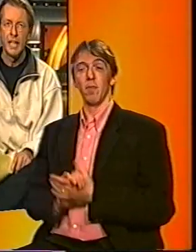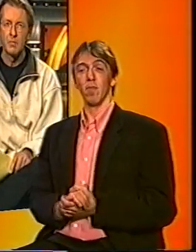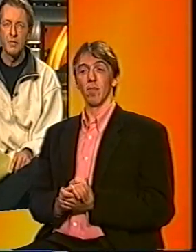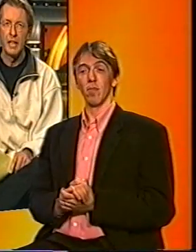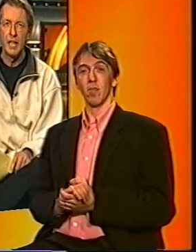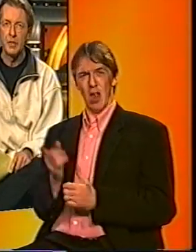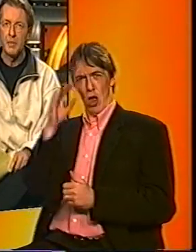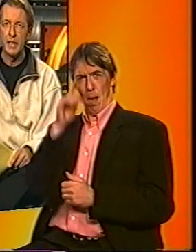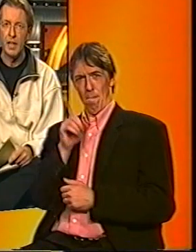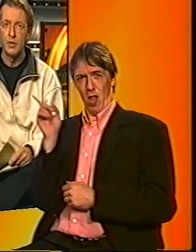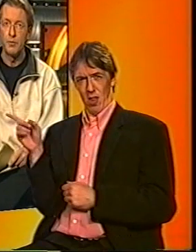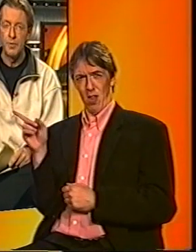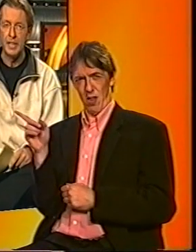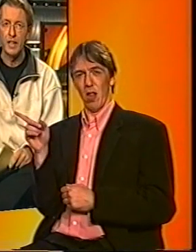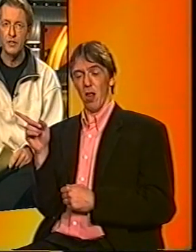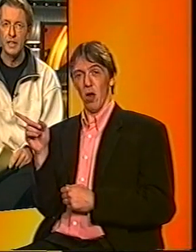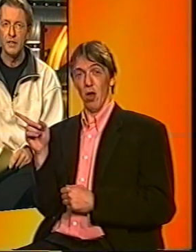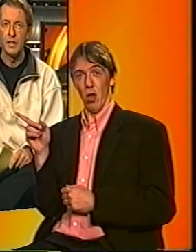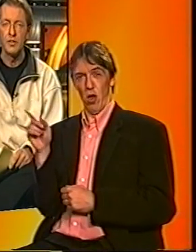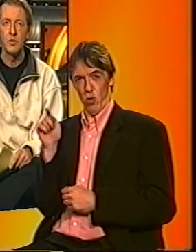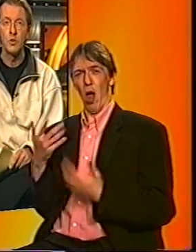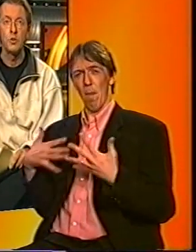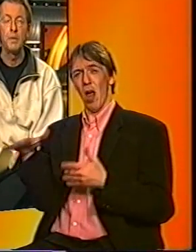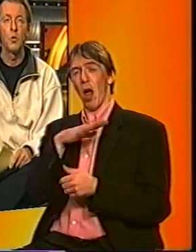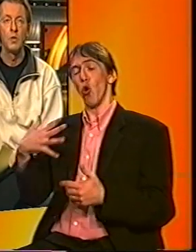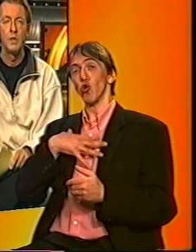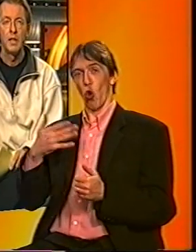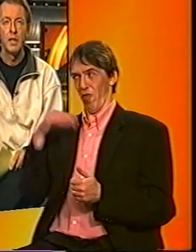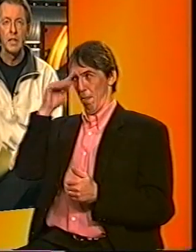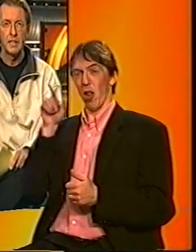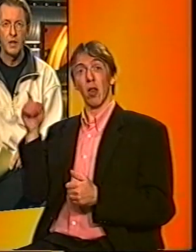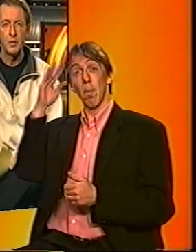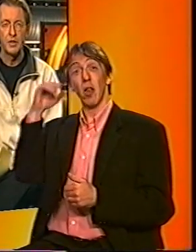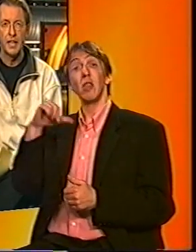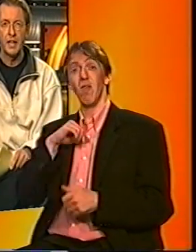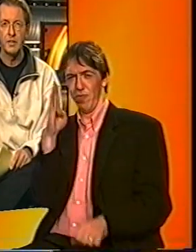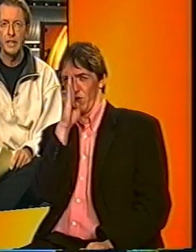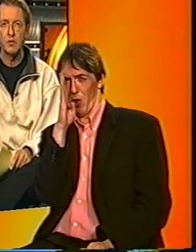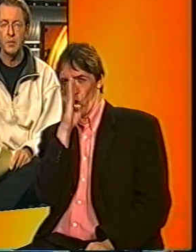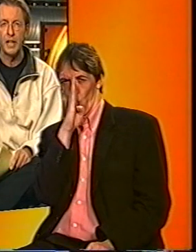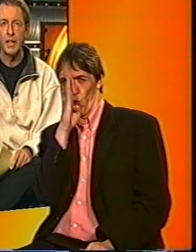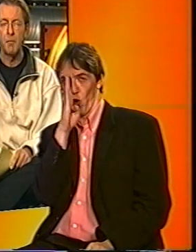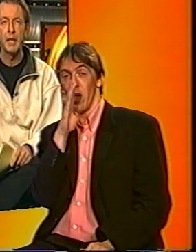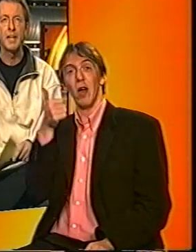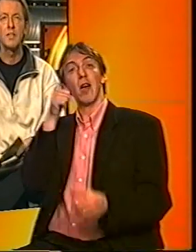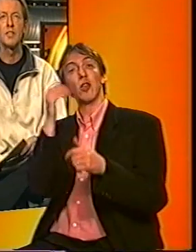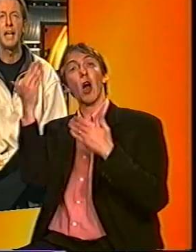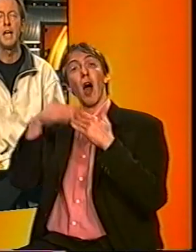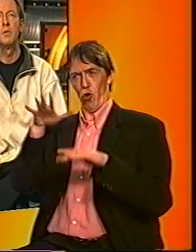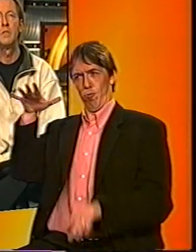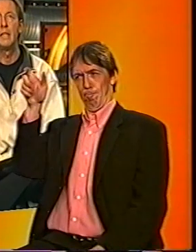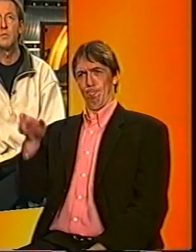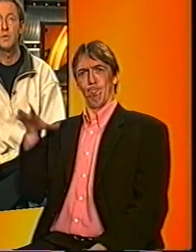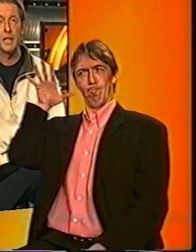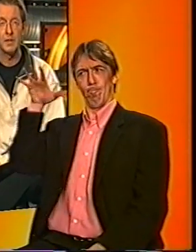Deze man heeft de Amerikanen flink laten schrikken. Het is een spion. Gisteravond is hij gearresteerd omdat hij Amerikaanse